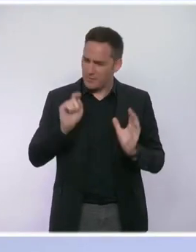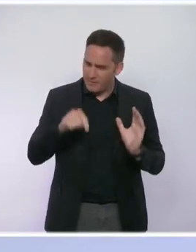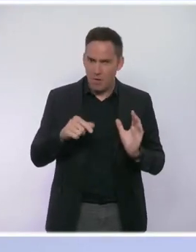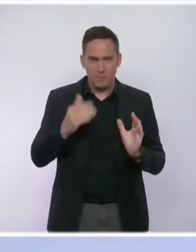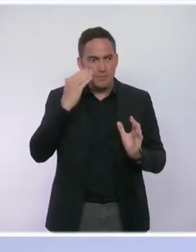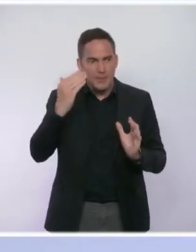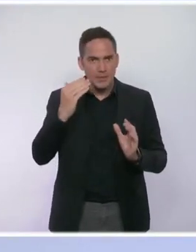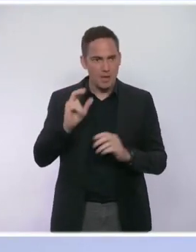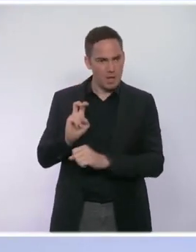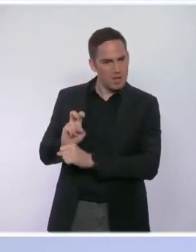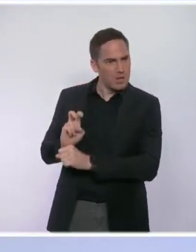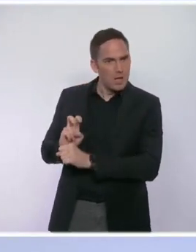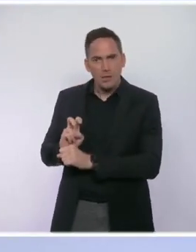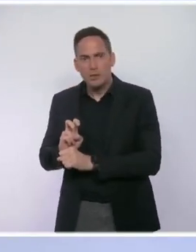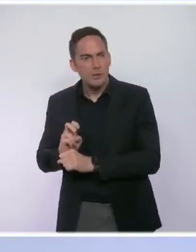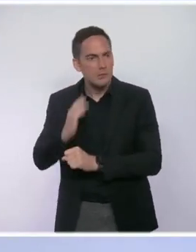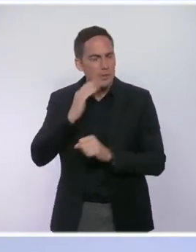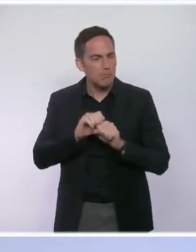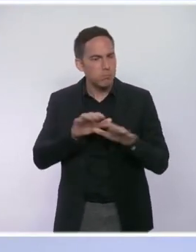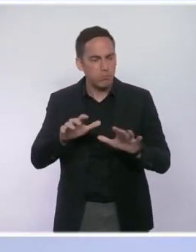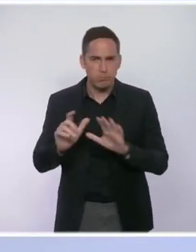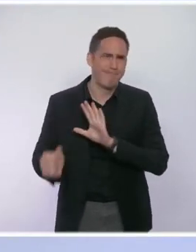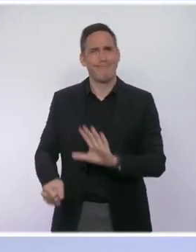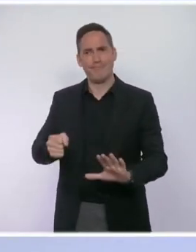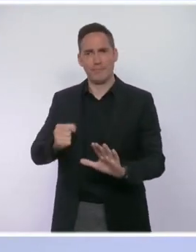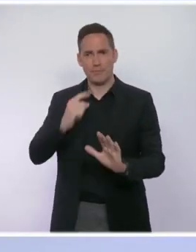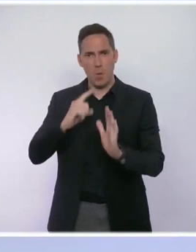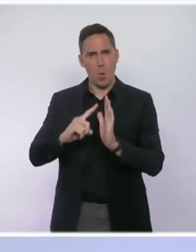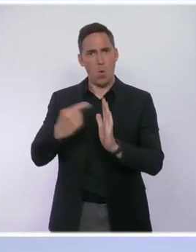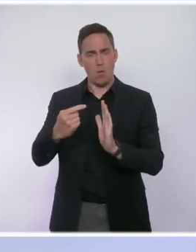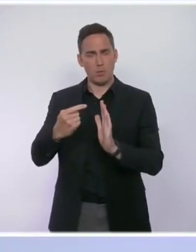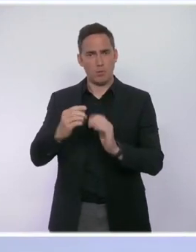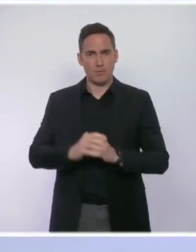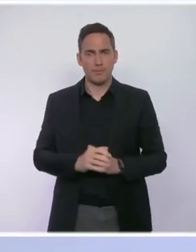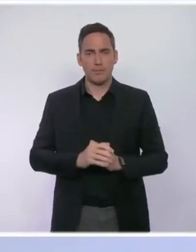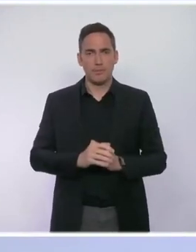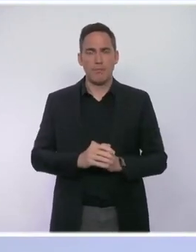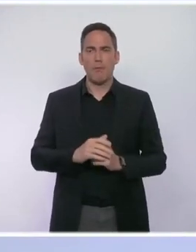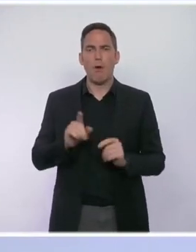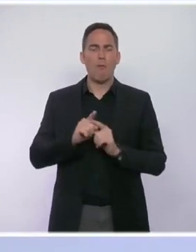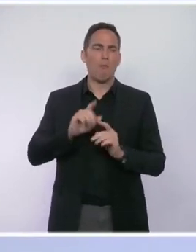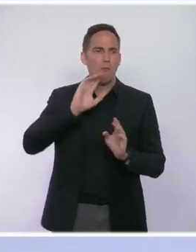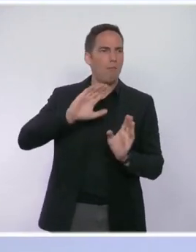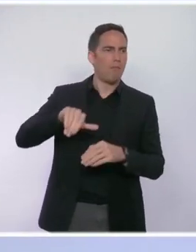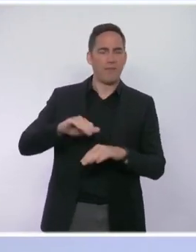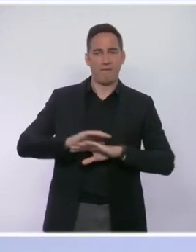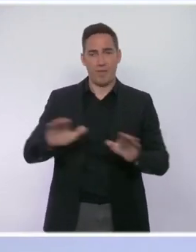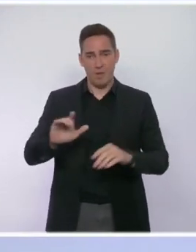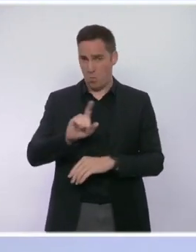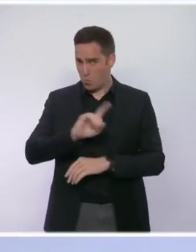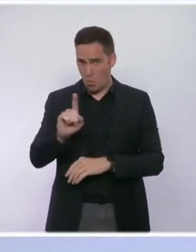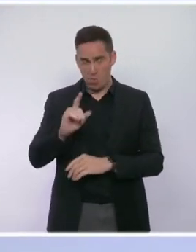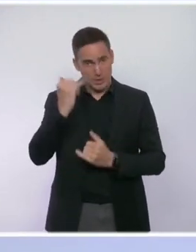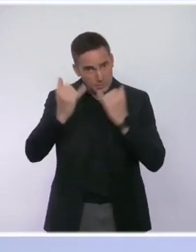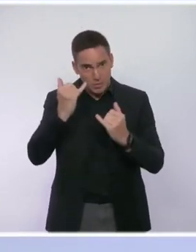les activer à tout moment si c'est nécessaire, sans perdre de temps. Nous devons n'exclure aucun scénario, y compris celui d'une reprise active de la